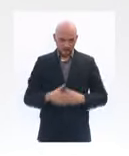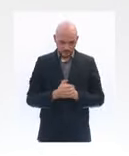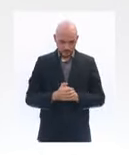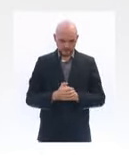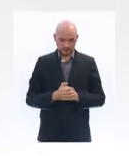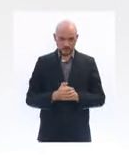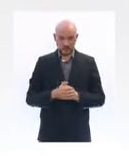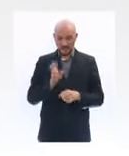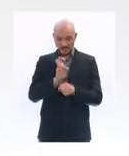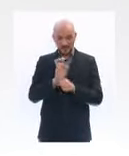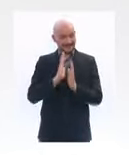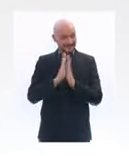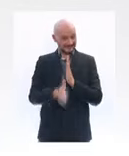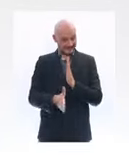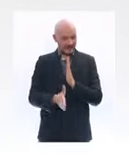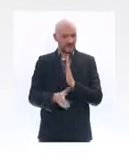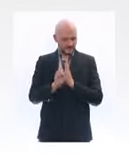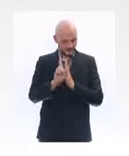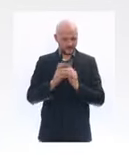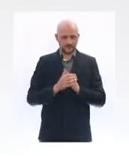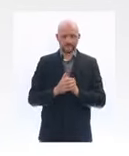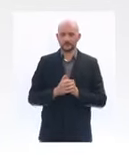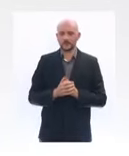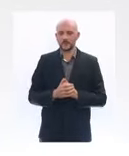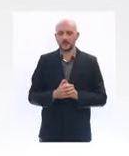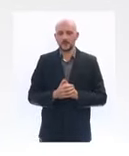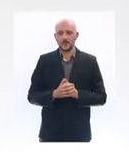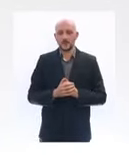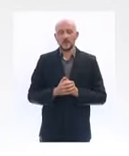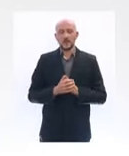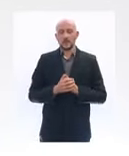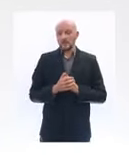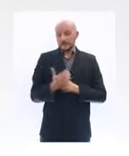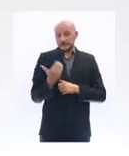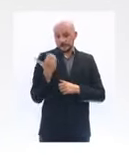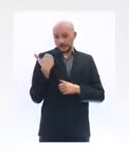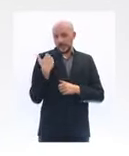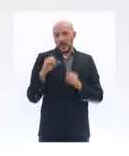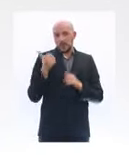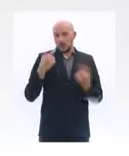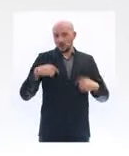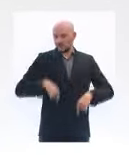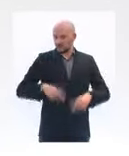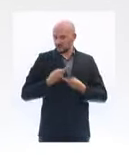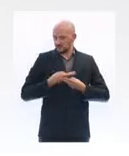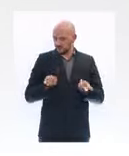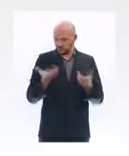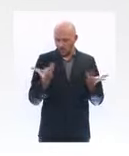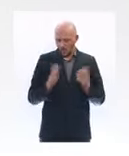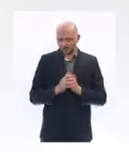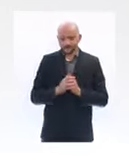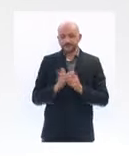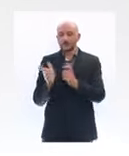directs de l'État que nous mettons en place. Comme annoncé il y a quelques jours par le Premier ministre, les entreprises pourront